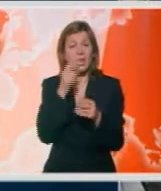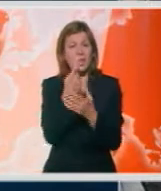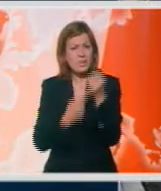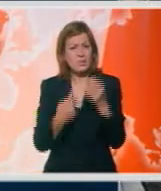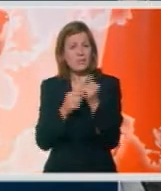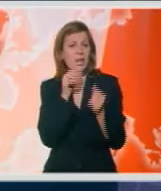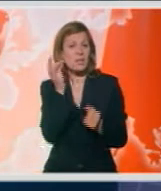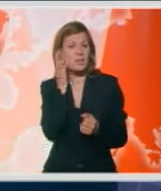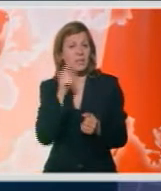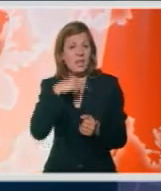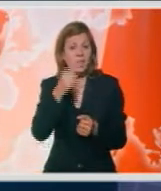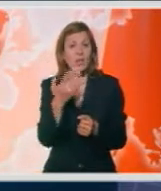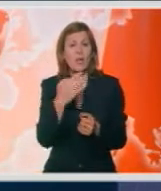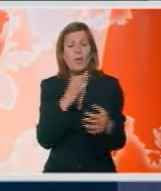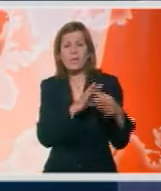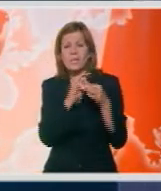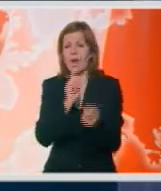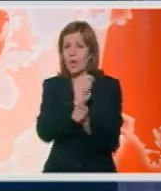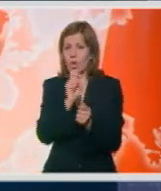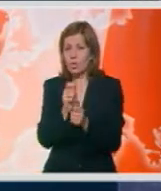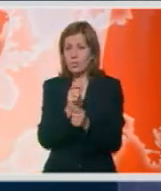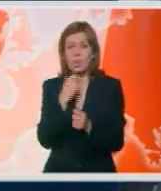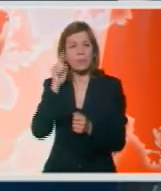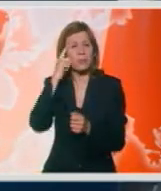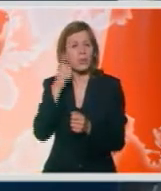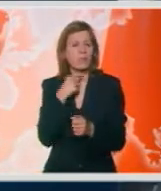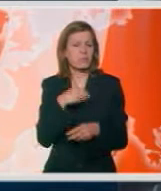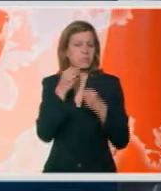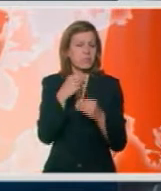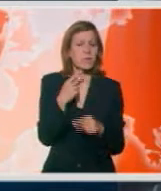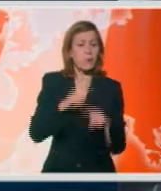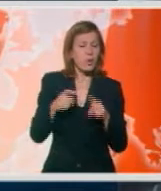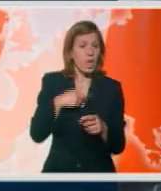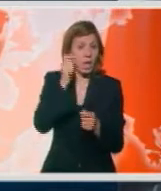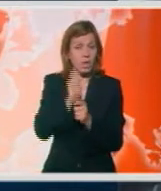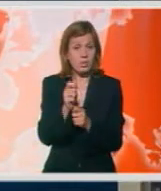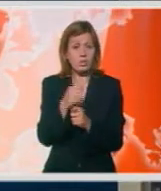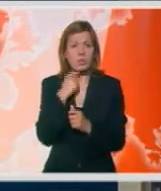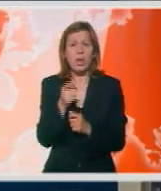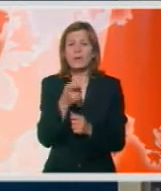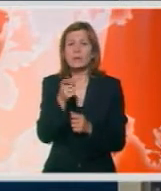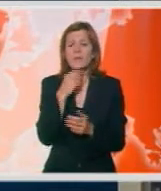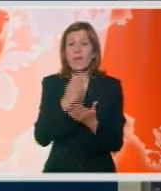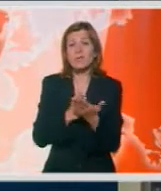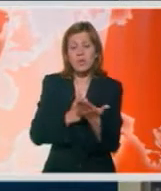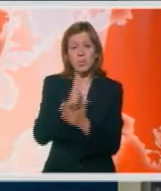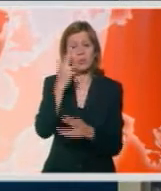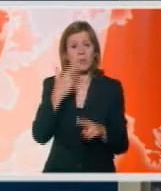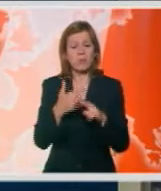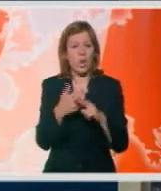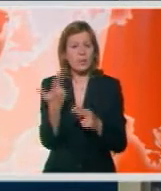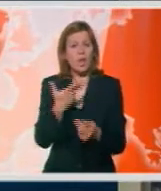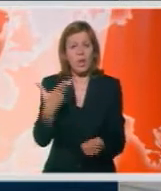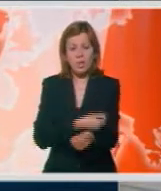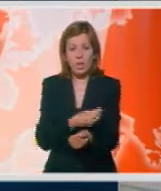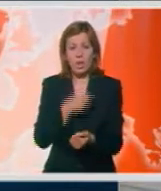ili se stidite da kažete koliko se često kockate, smišljate izgovore u naveri da se kockate. Niste poručni, već se na putu bolesti i zavisnosti.